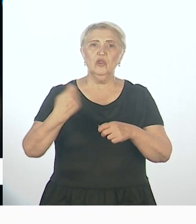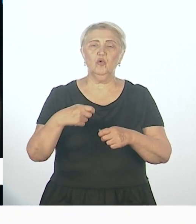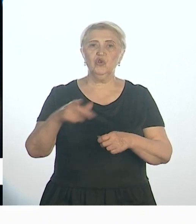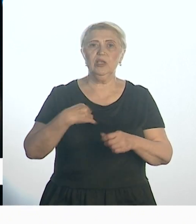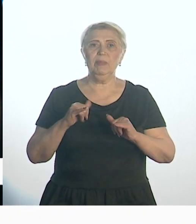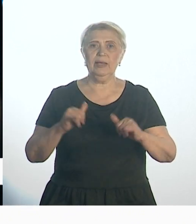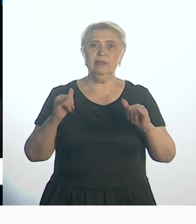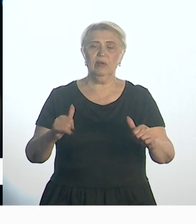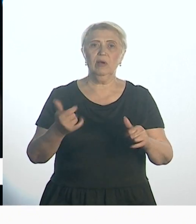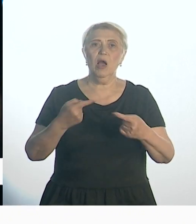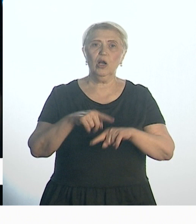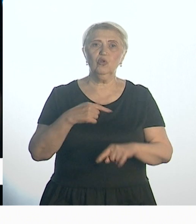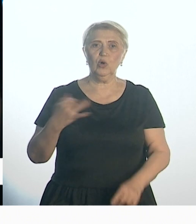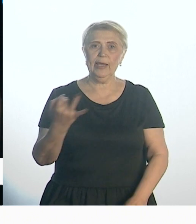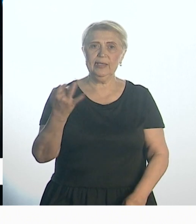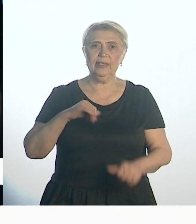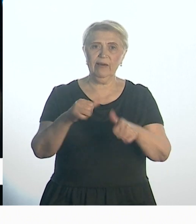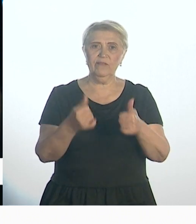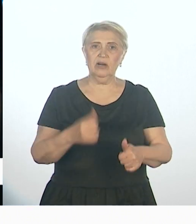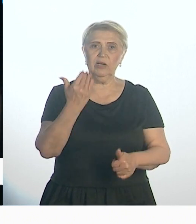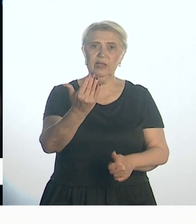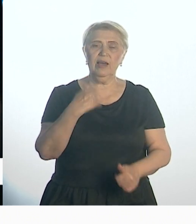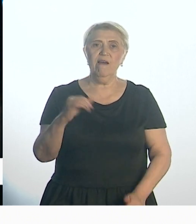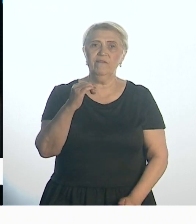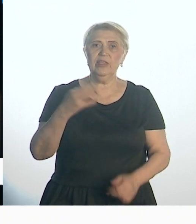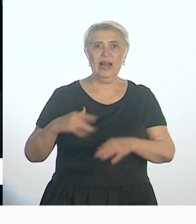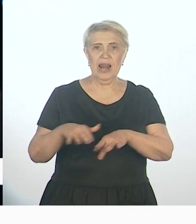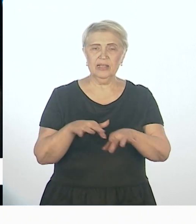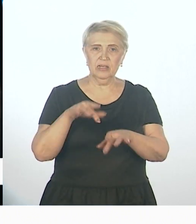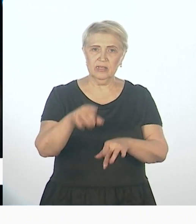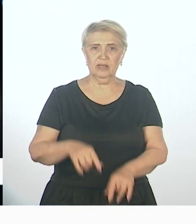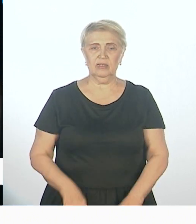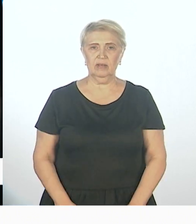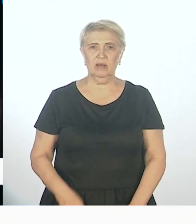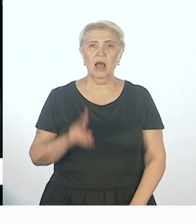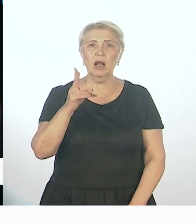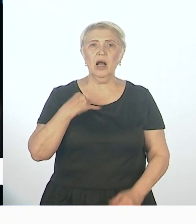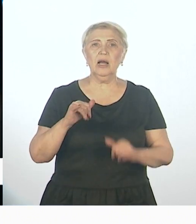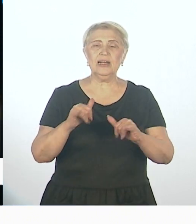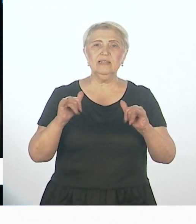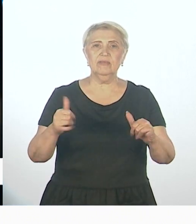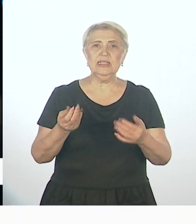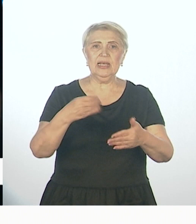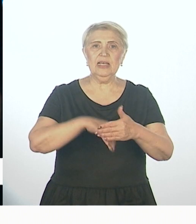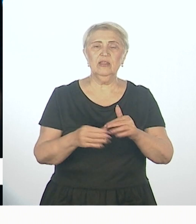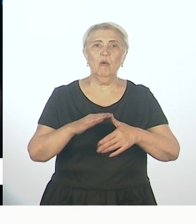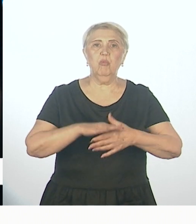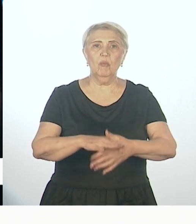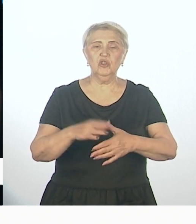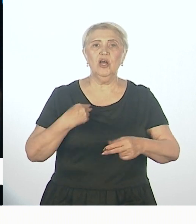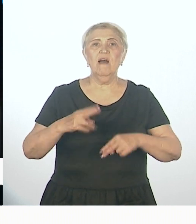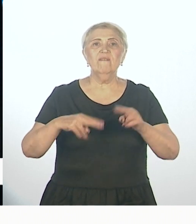которым интересно в рамках их вообще федеральной деятельности, как развивается данная помощь, выстроена